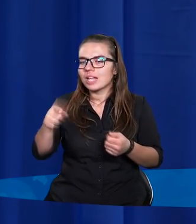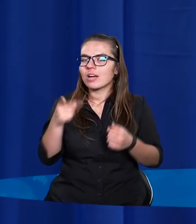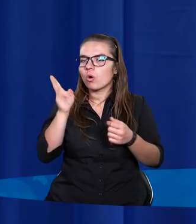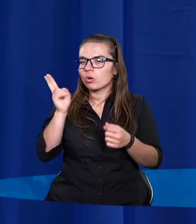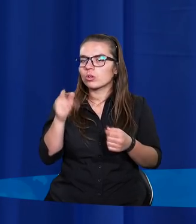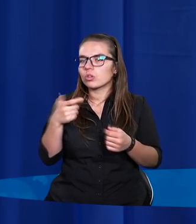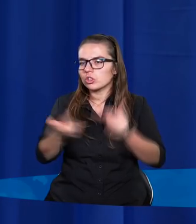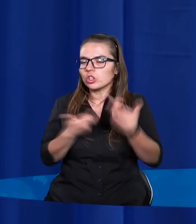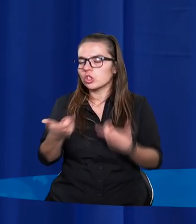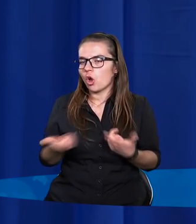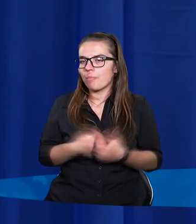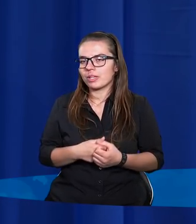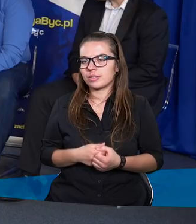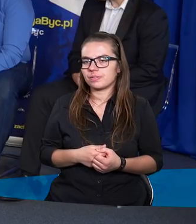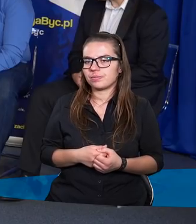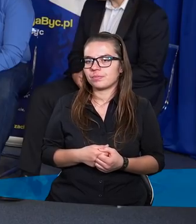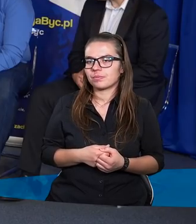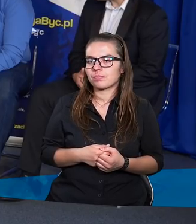kogo tylko się da uratować.